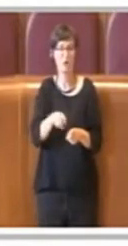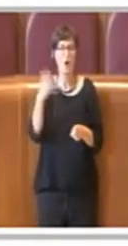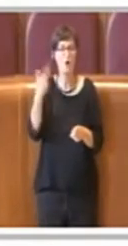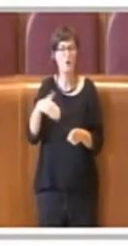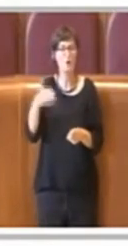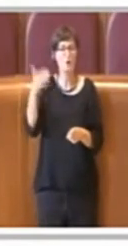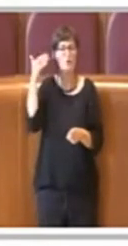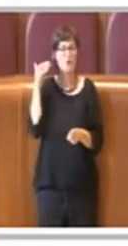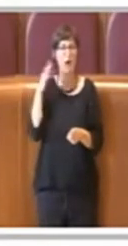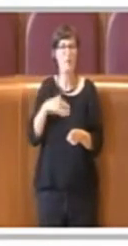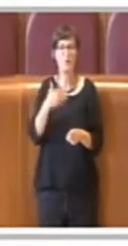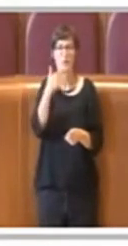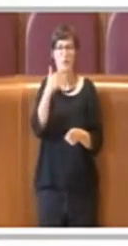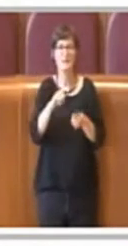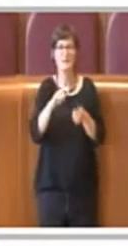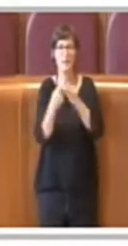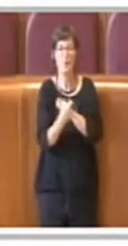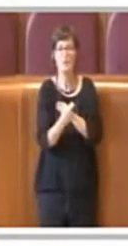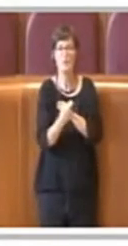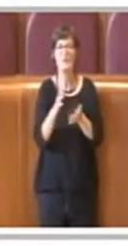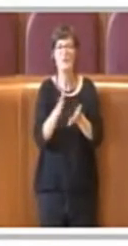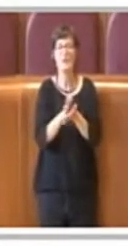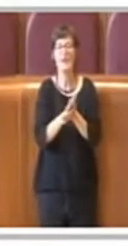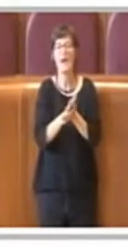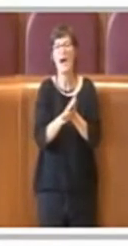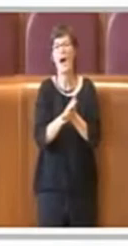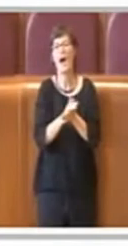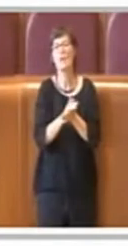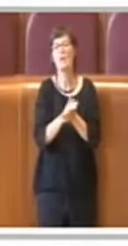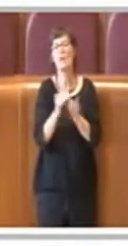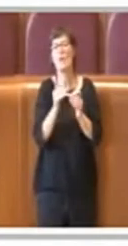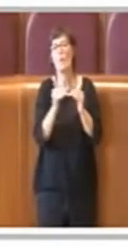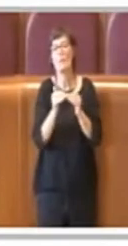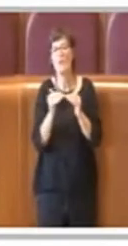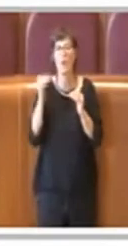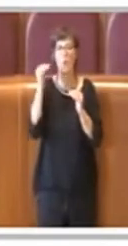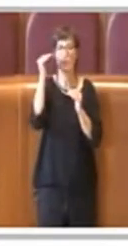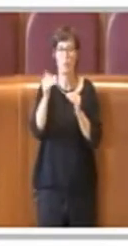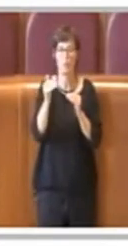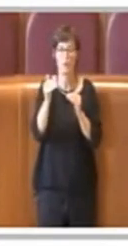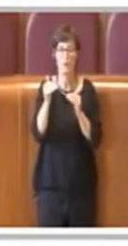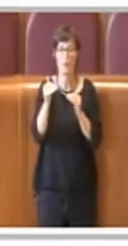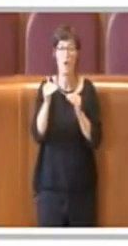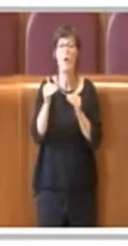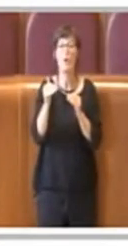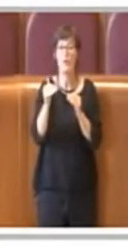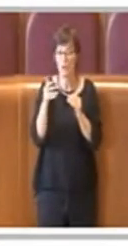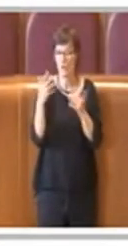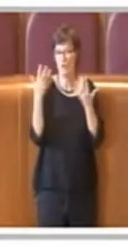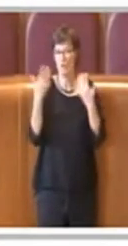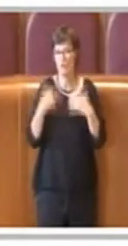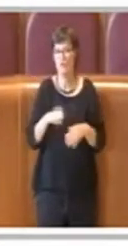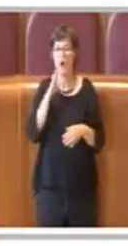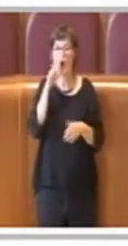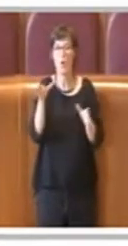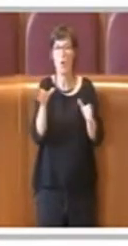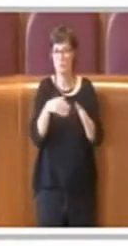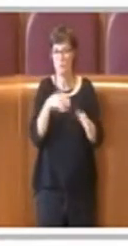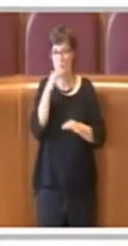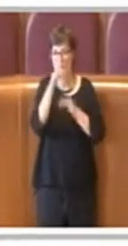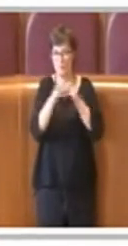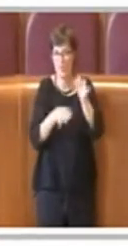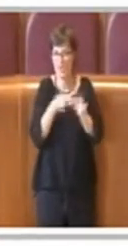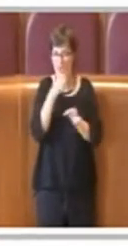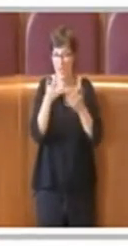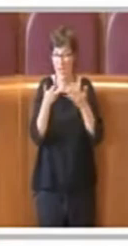superiore e questo perché di fatto è una cosa che ho sempre spiegato alle consulte, non è possibile mettere degli